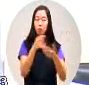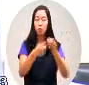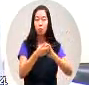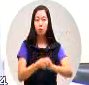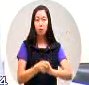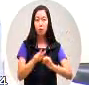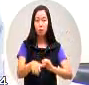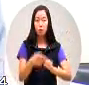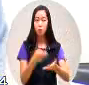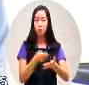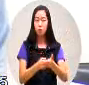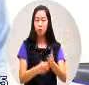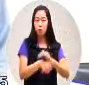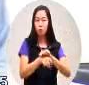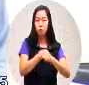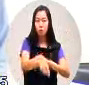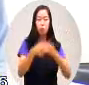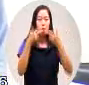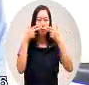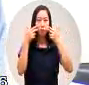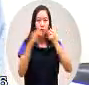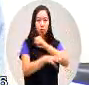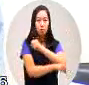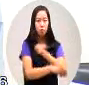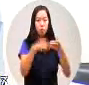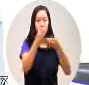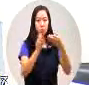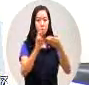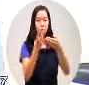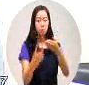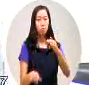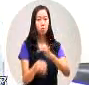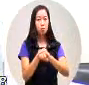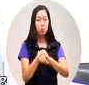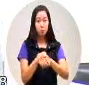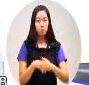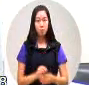严重违法原住民族基本法第二十一条的规定